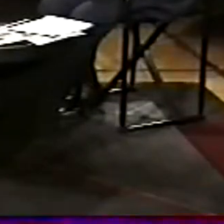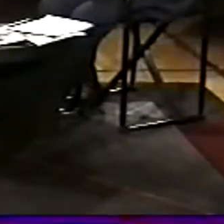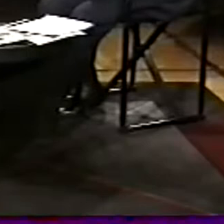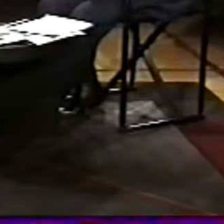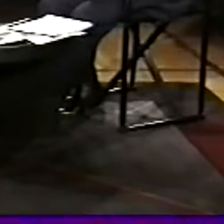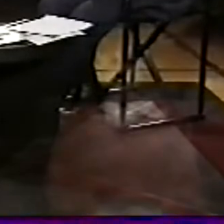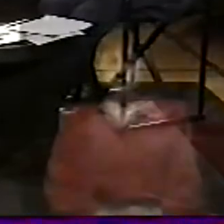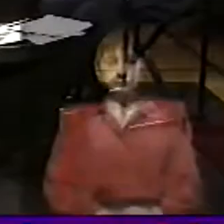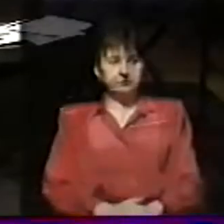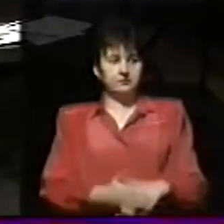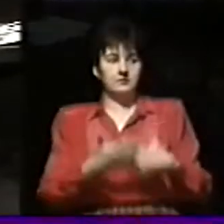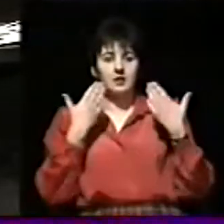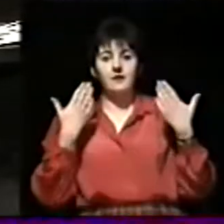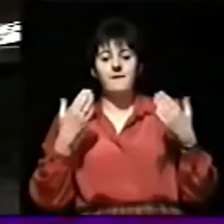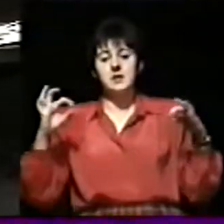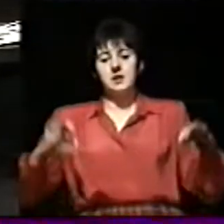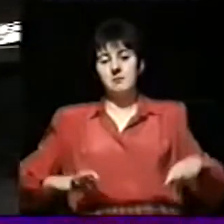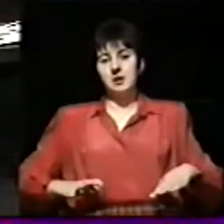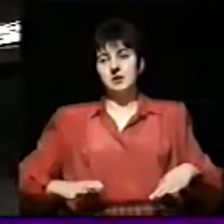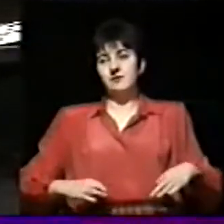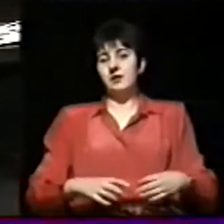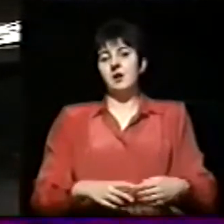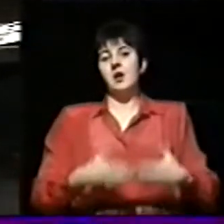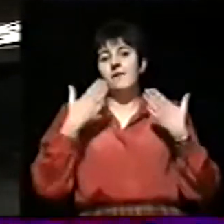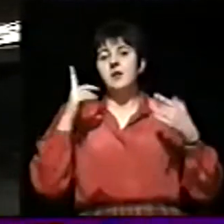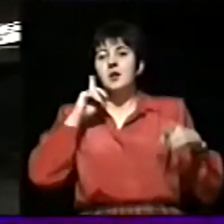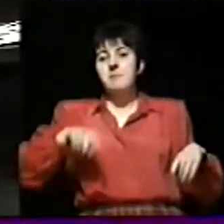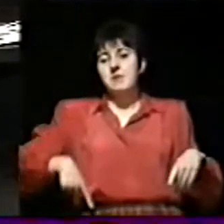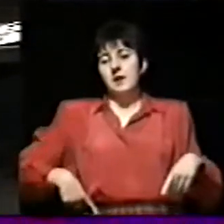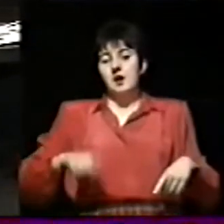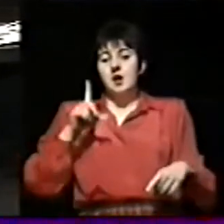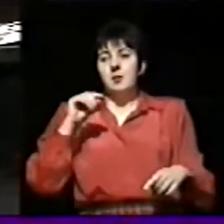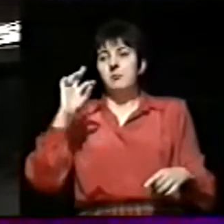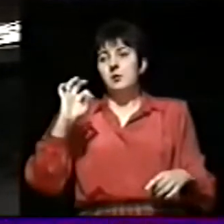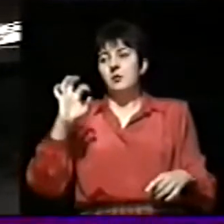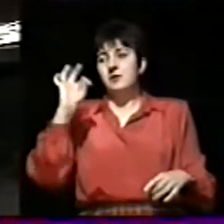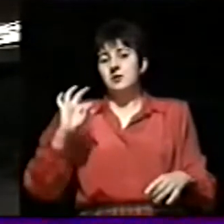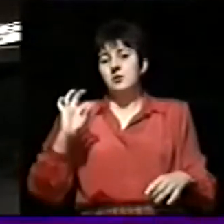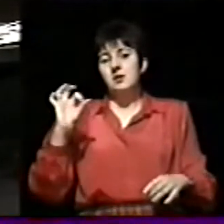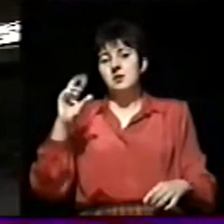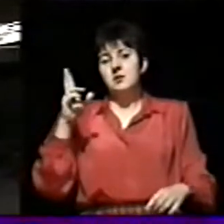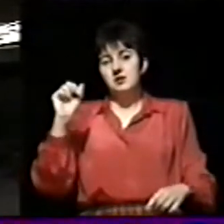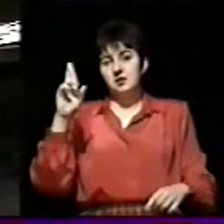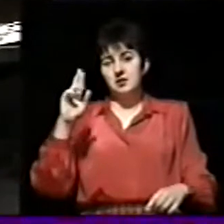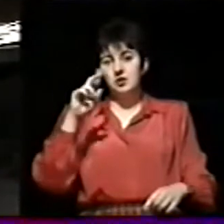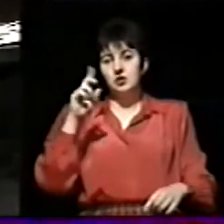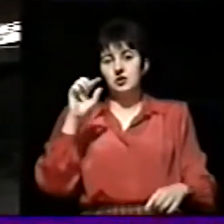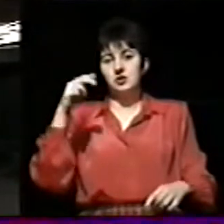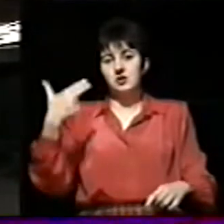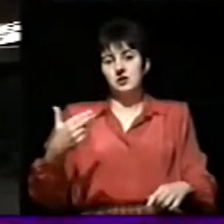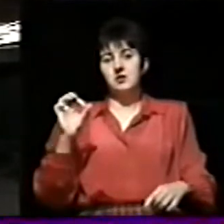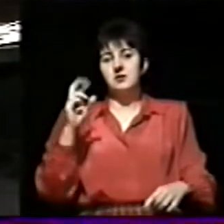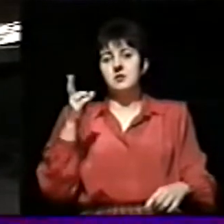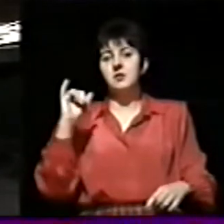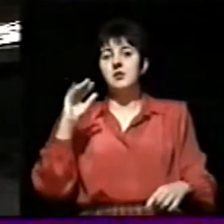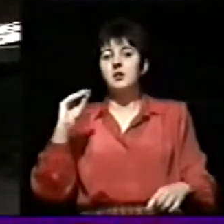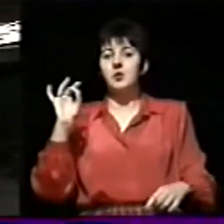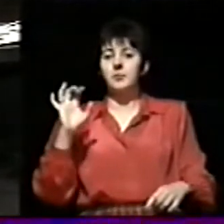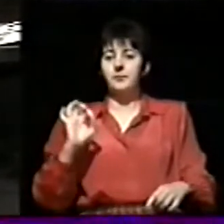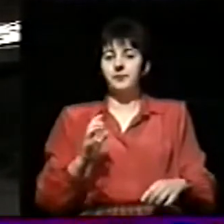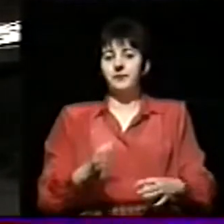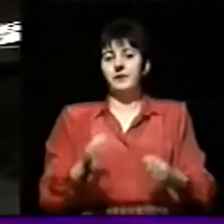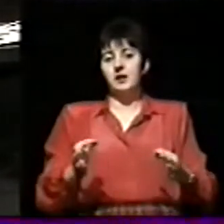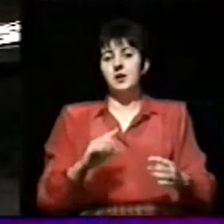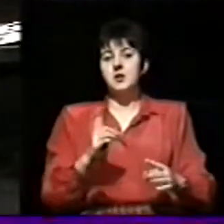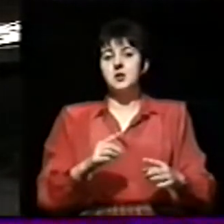Witam Państwa, witam Pana profesora Skarżyńskiego, a teraz konkretnie z profesorem Skarżyńskim,